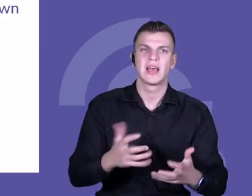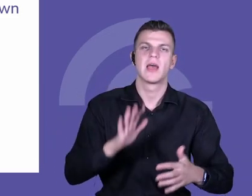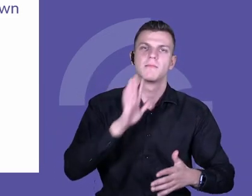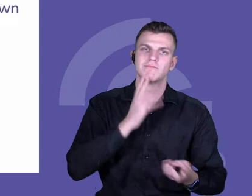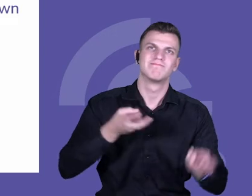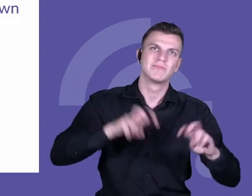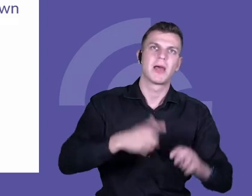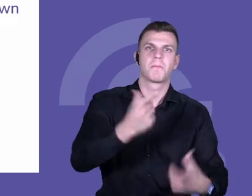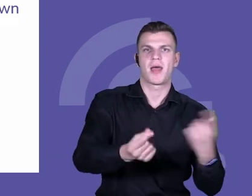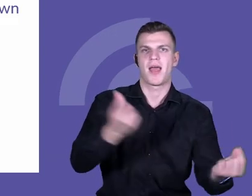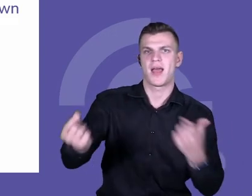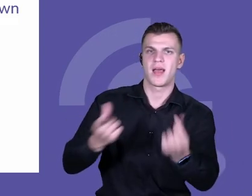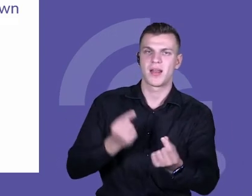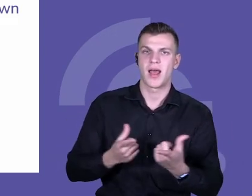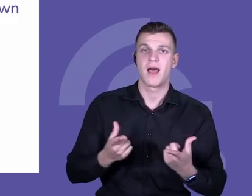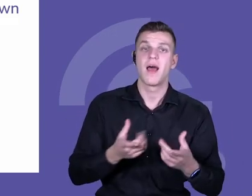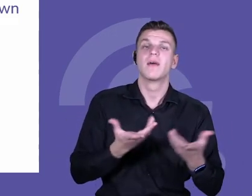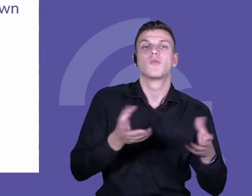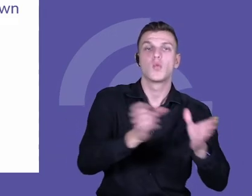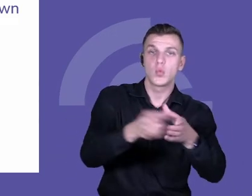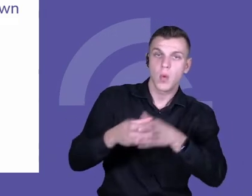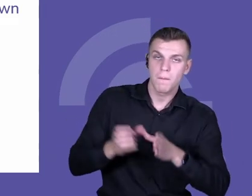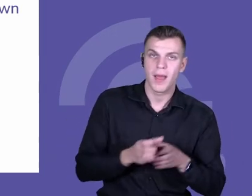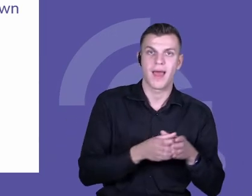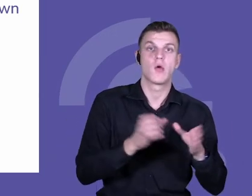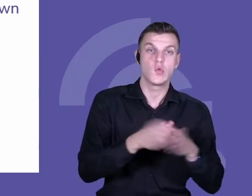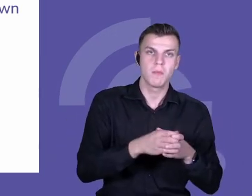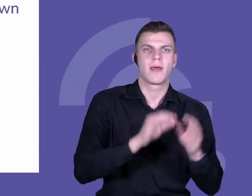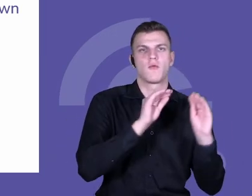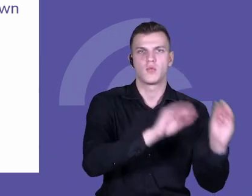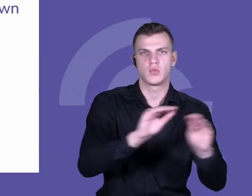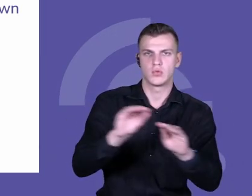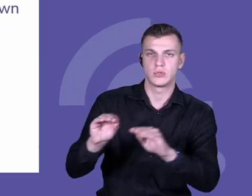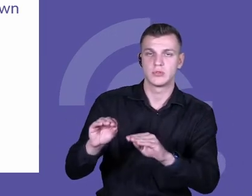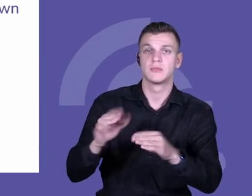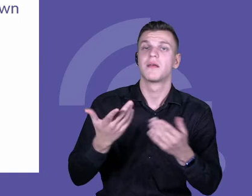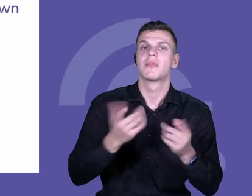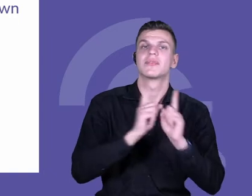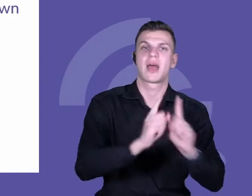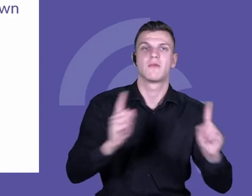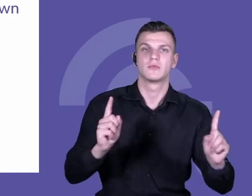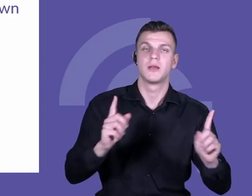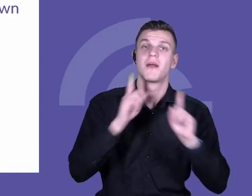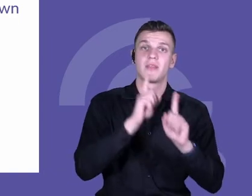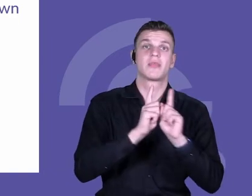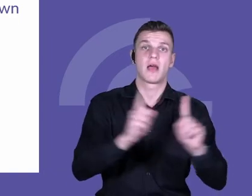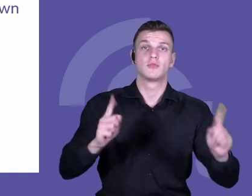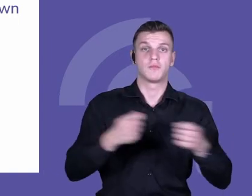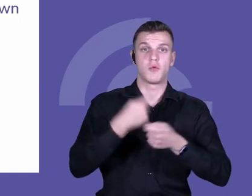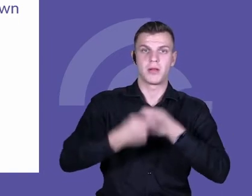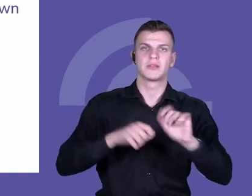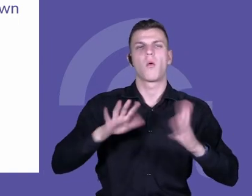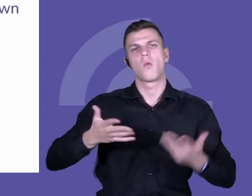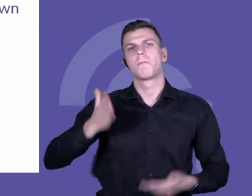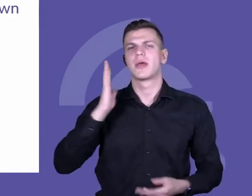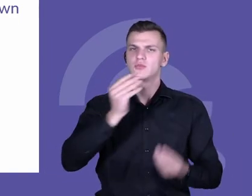zawodowe społeczności kształceniowe. To właśnie ta współpraca nauczycieli nie jest gwarancją oczywiście sukcesu.